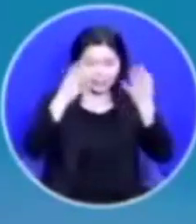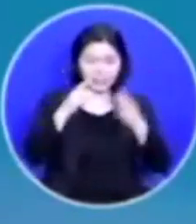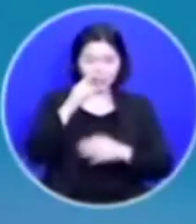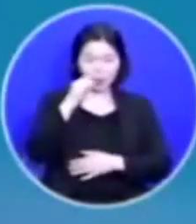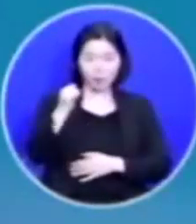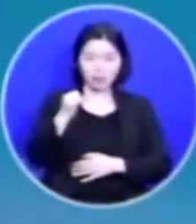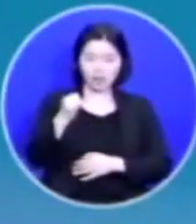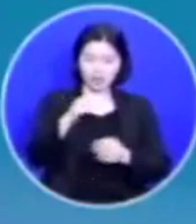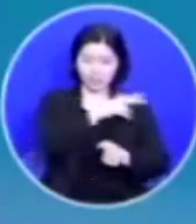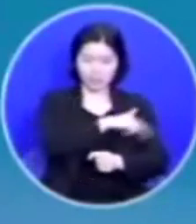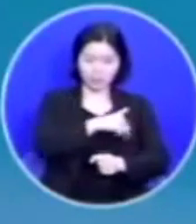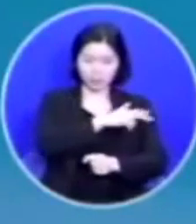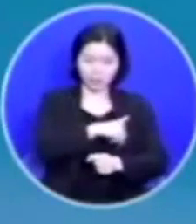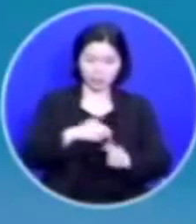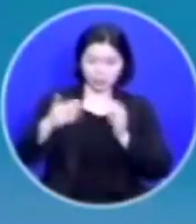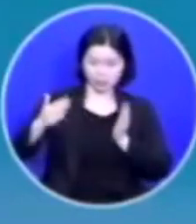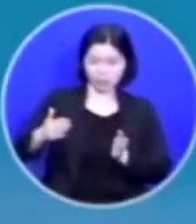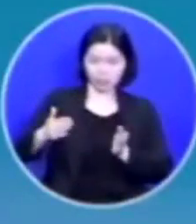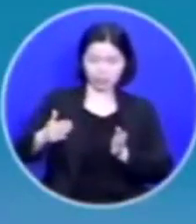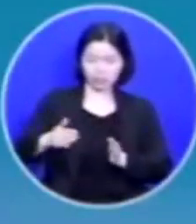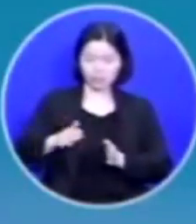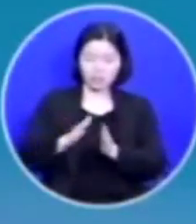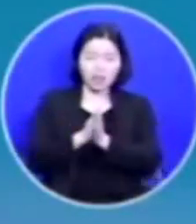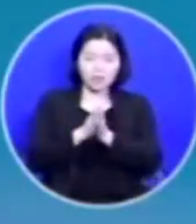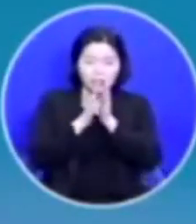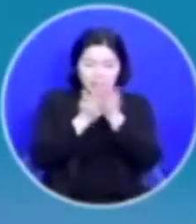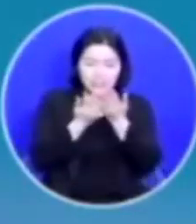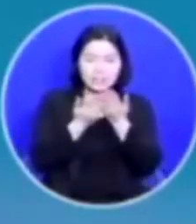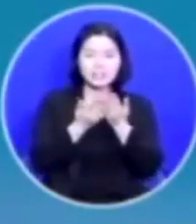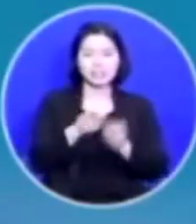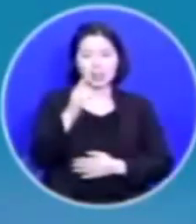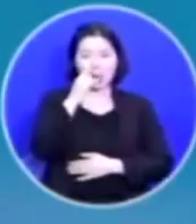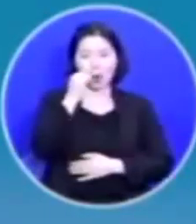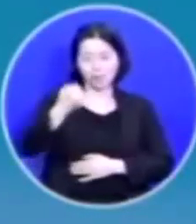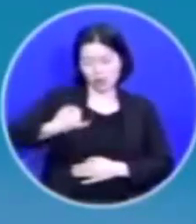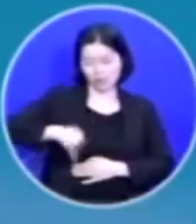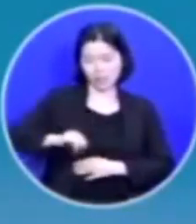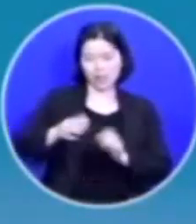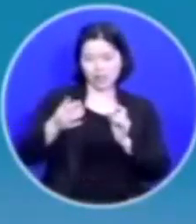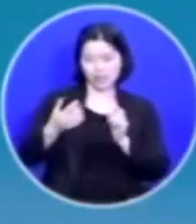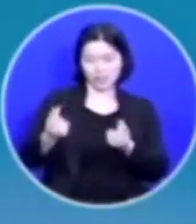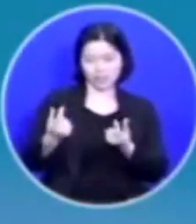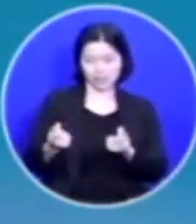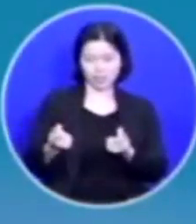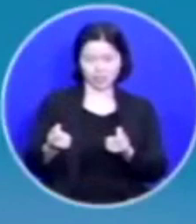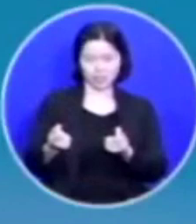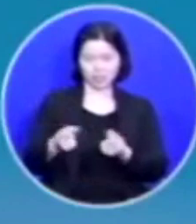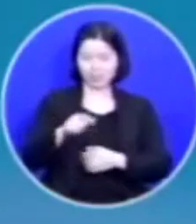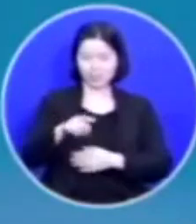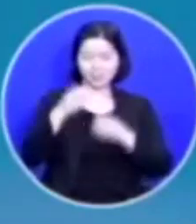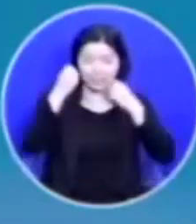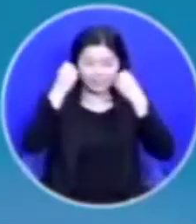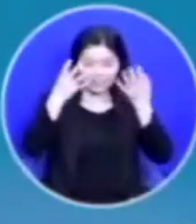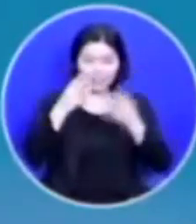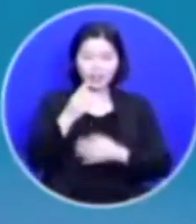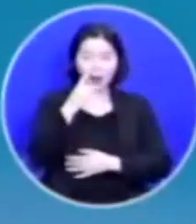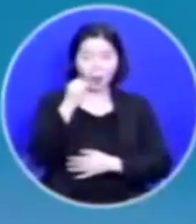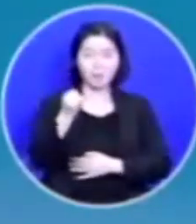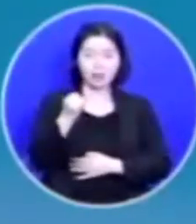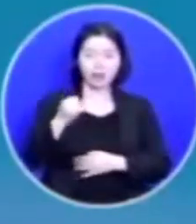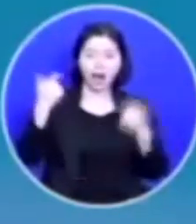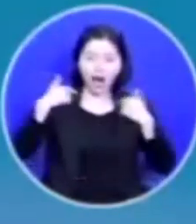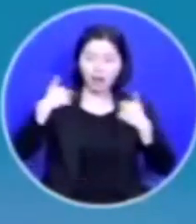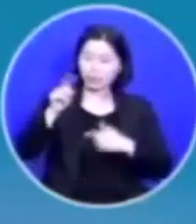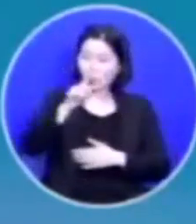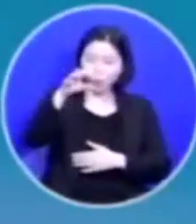이 집사님 사이는 친어머니와 딸 같은 관계가 되었습니다 그 새어머니는 항상